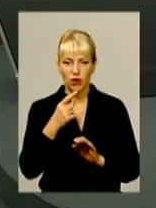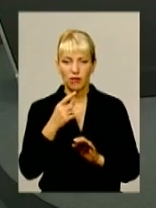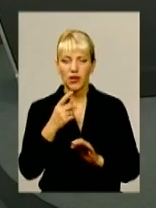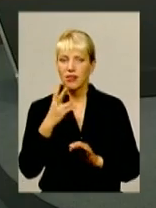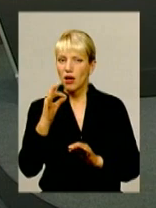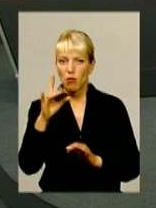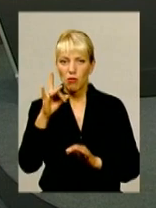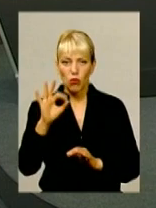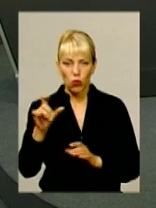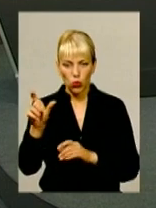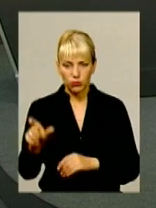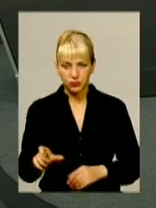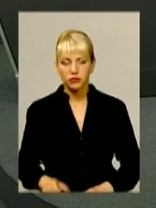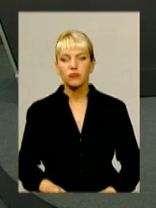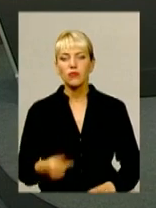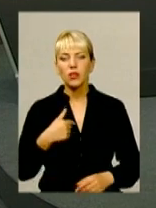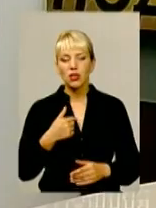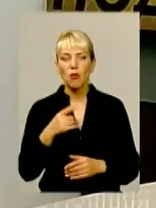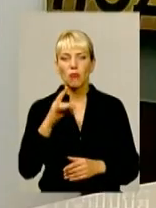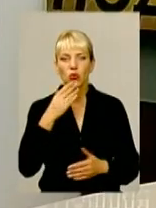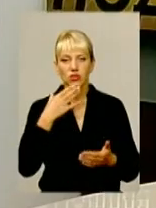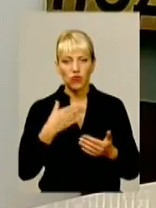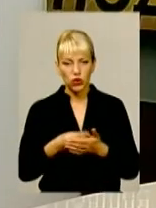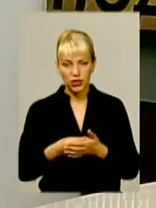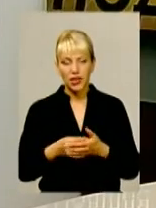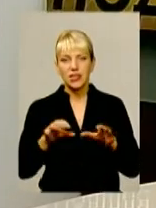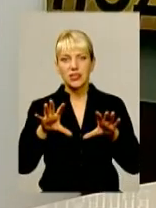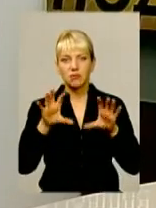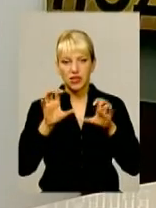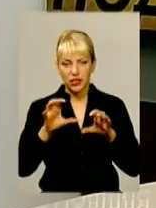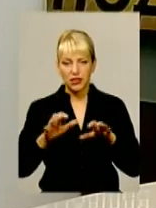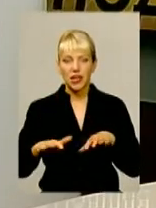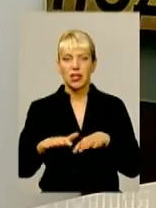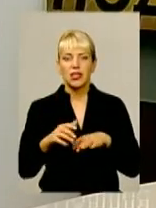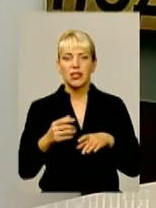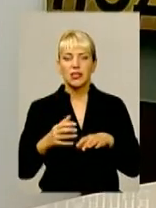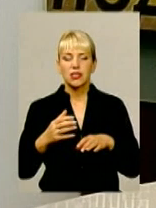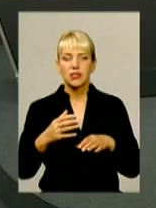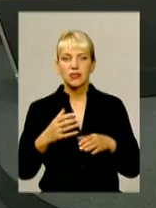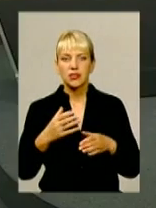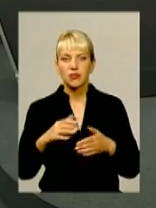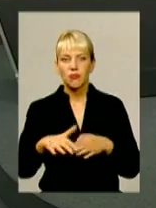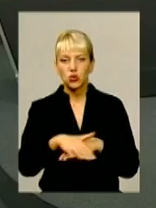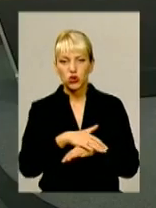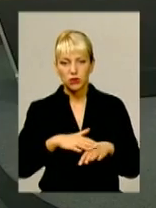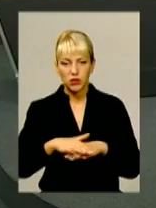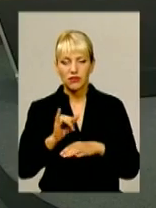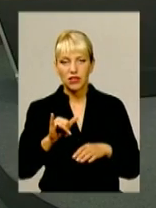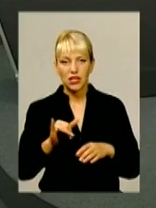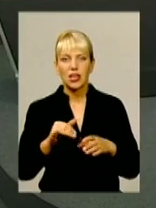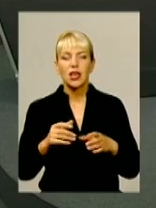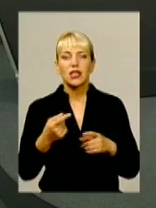Призвело неоднозначне сприйняття суспільством і політичними силами у цьому суспільстві конституційних змін.